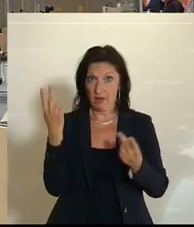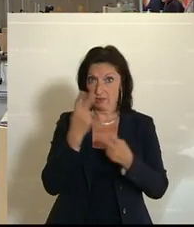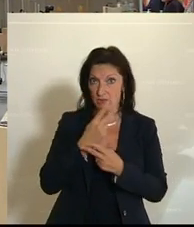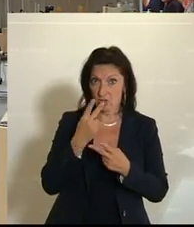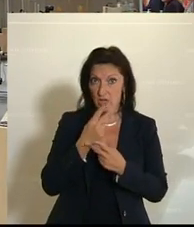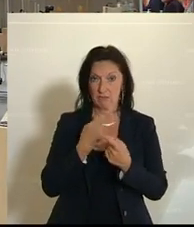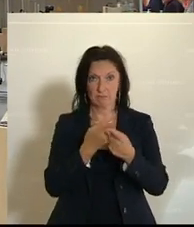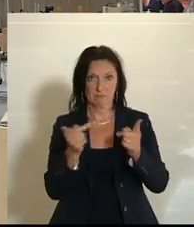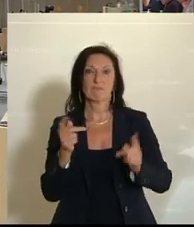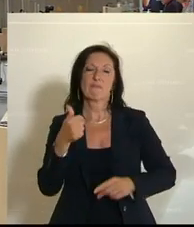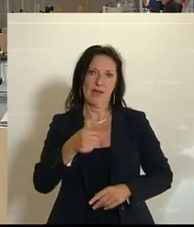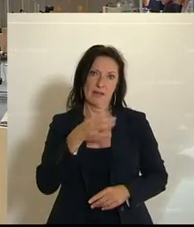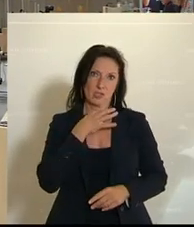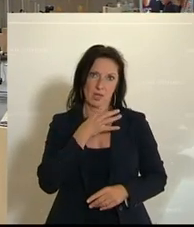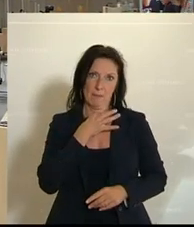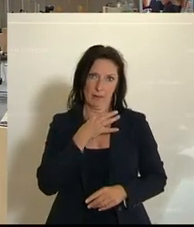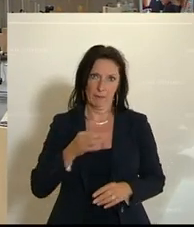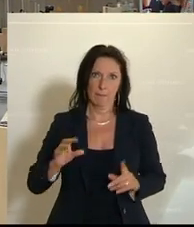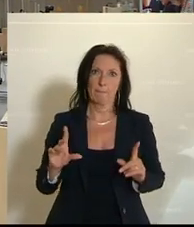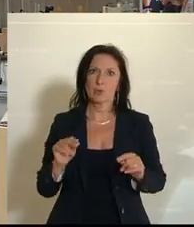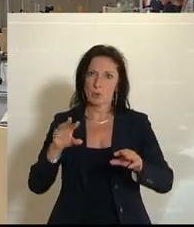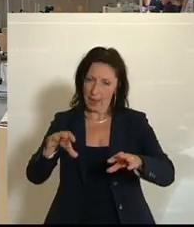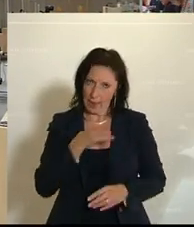Das ist einstimmig so angenommen. Zeichen.